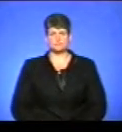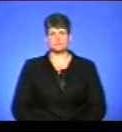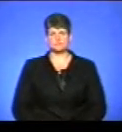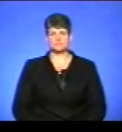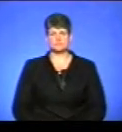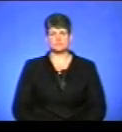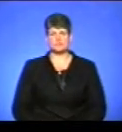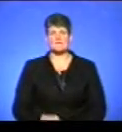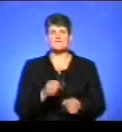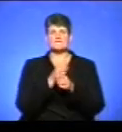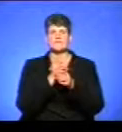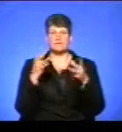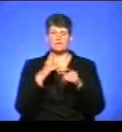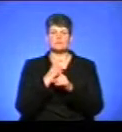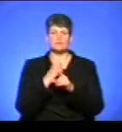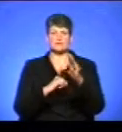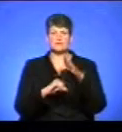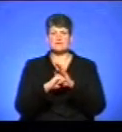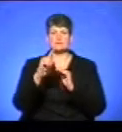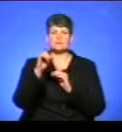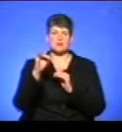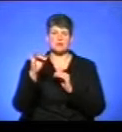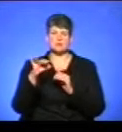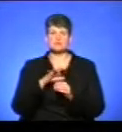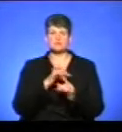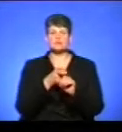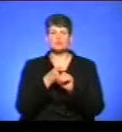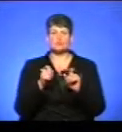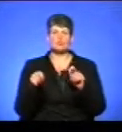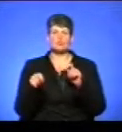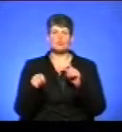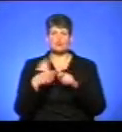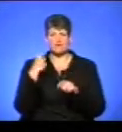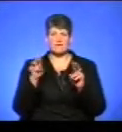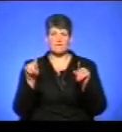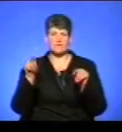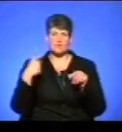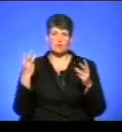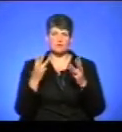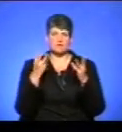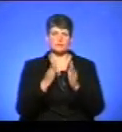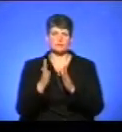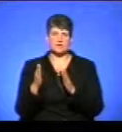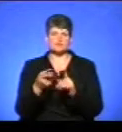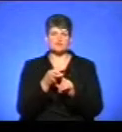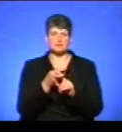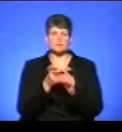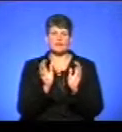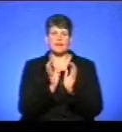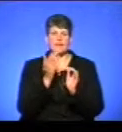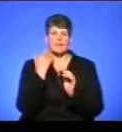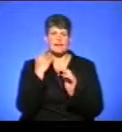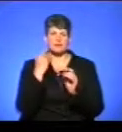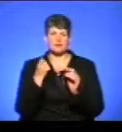Вибух на спиртовій базі в Збаражі стався через порушення вимог пожежної безпеки при зберіганні легкозаймистих